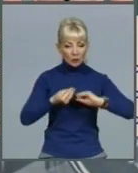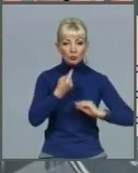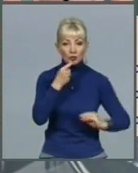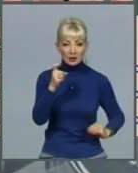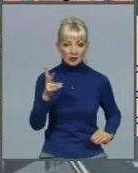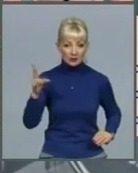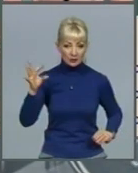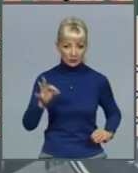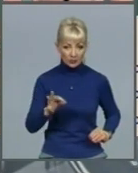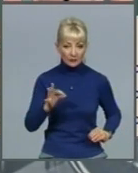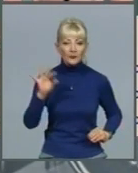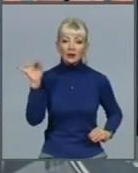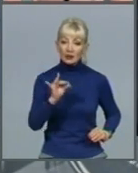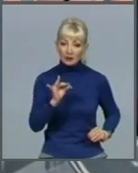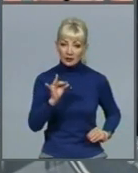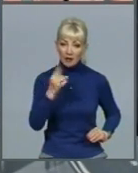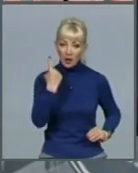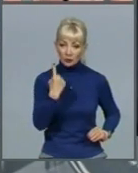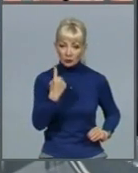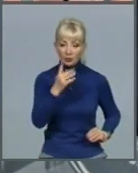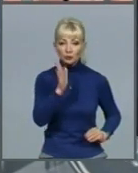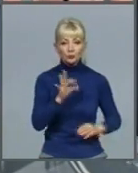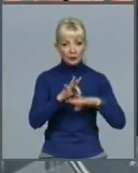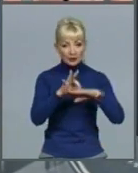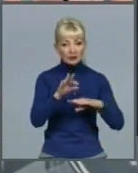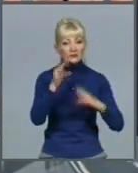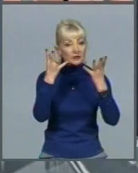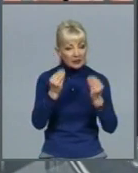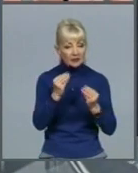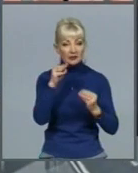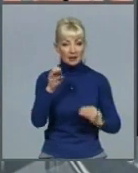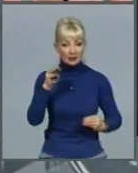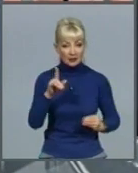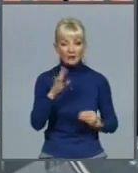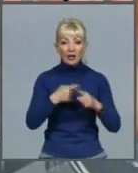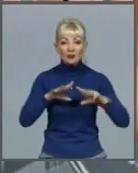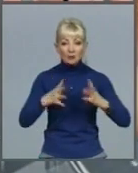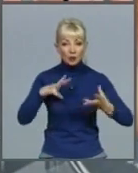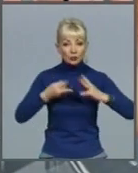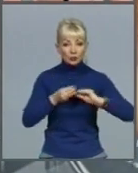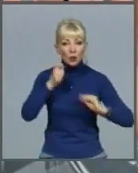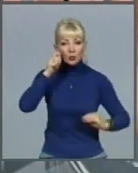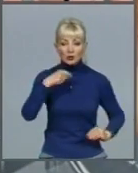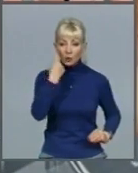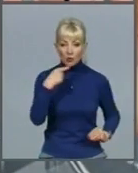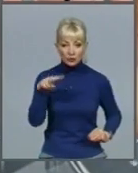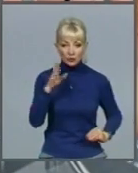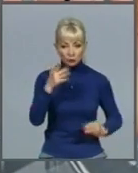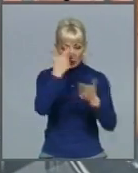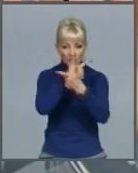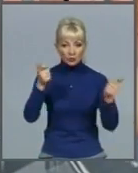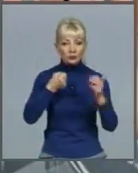оцінювання у дні, коли проходитиме тестування. У цьому випадку результати з української мови та літератури будуть оприлюднені до 21